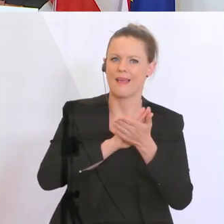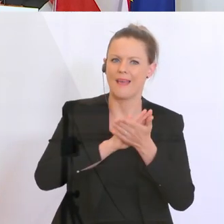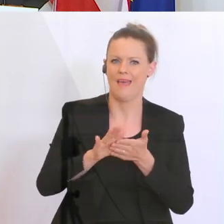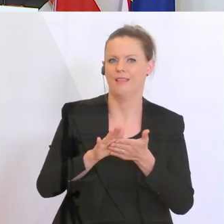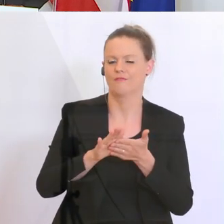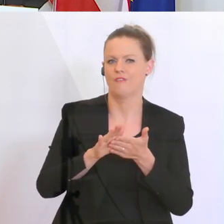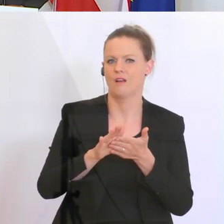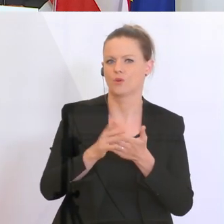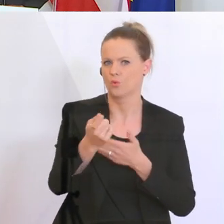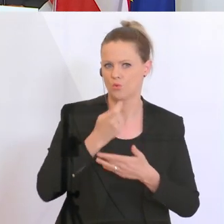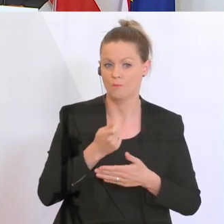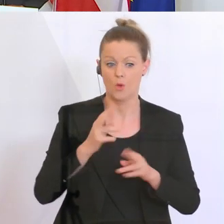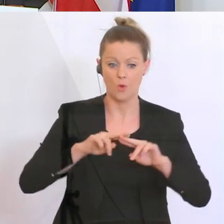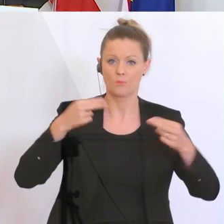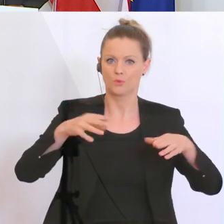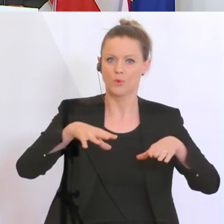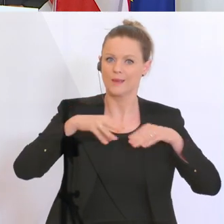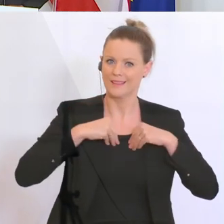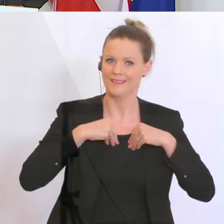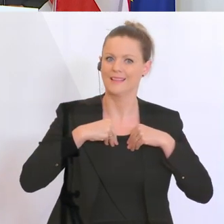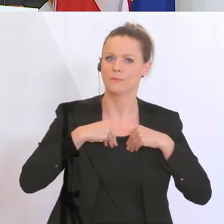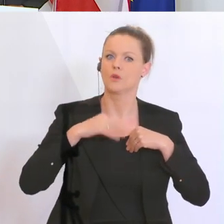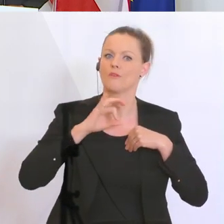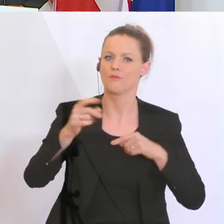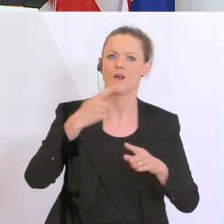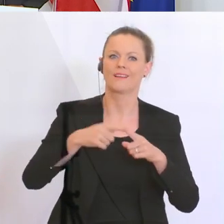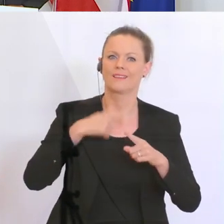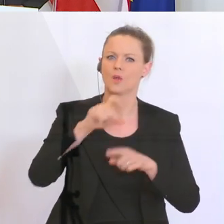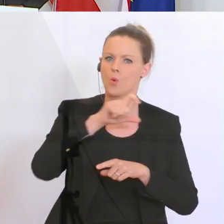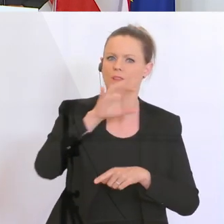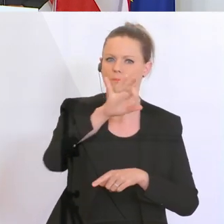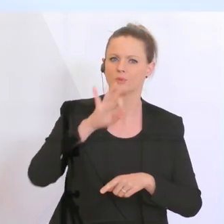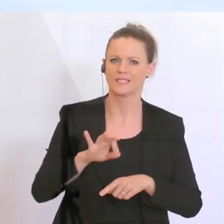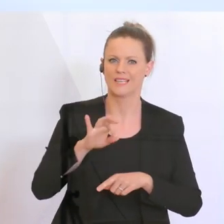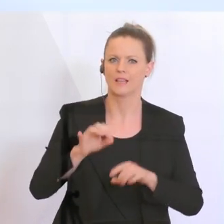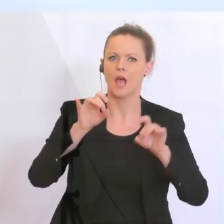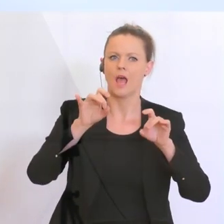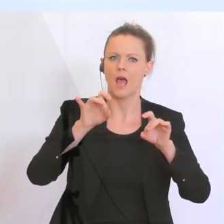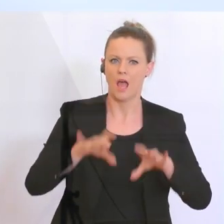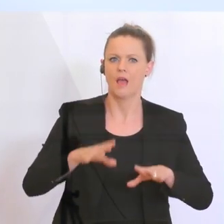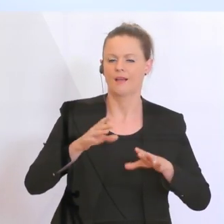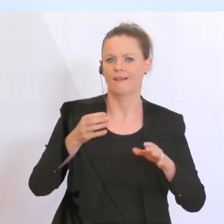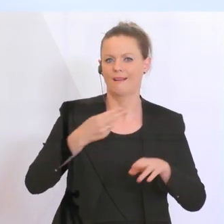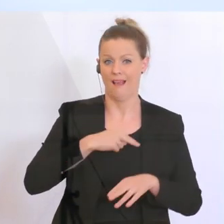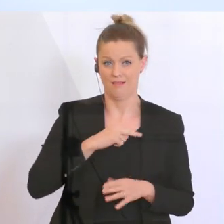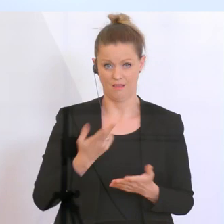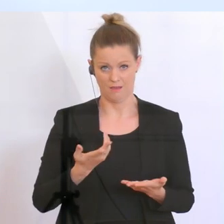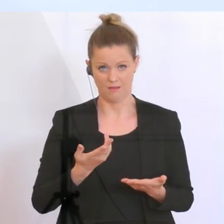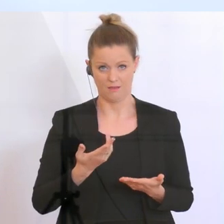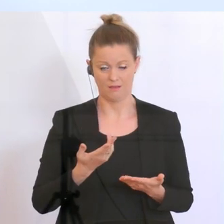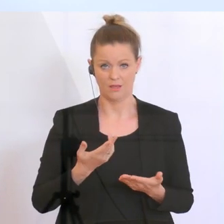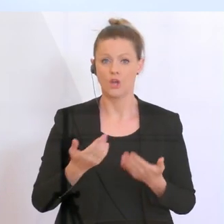übernimmt für Kredite die volle Ausfallsgarantie. Die Banken können daher die Kredite ohne